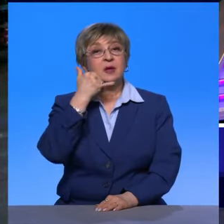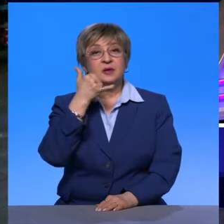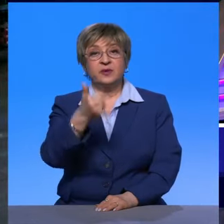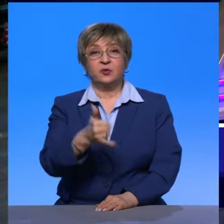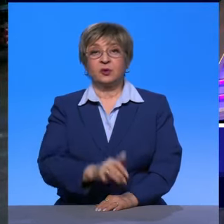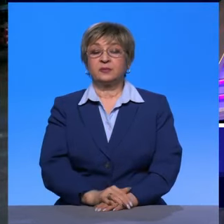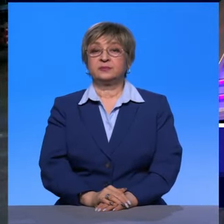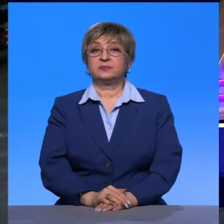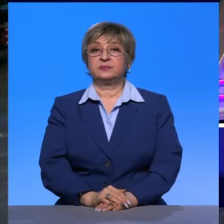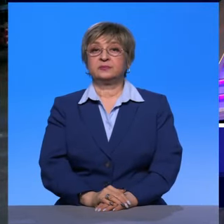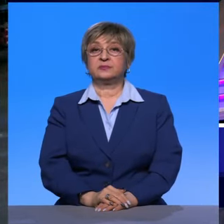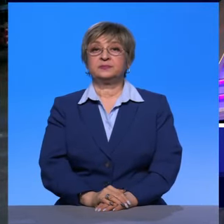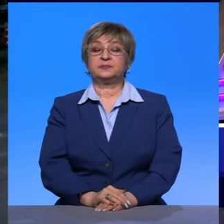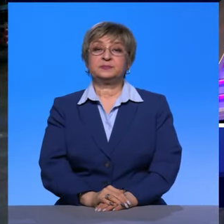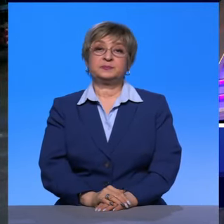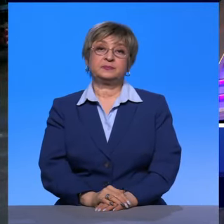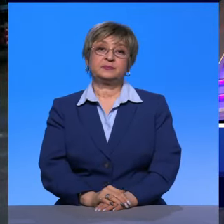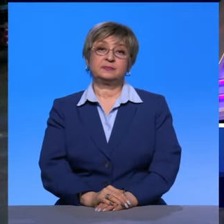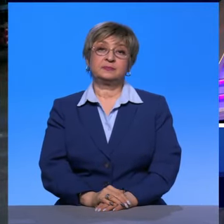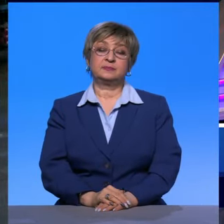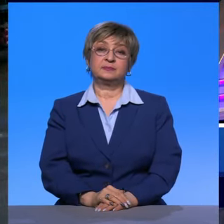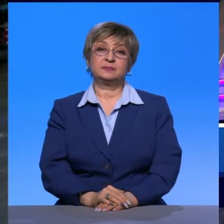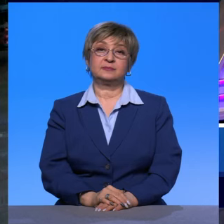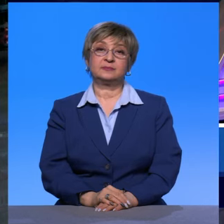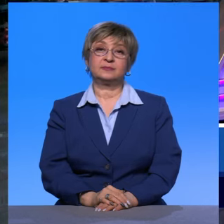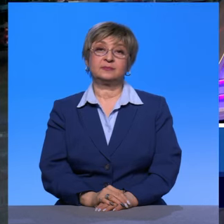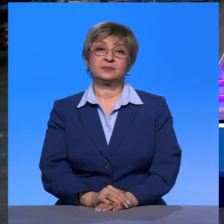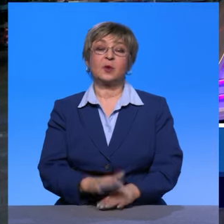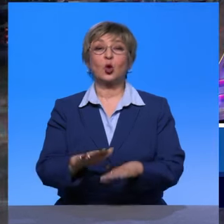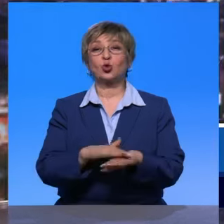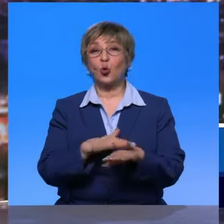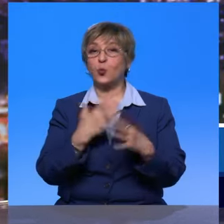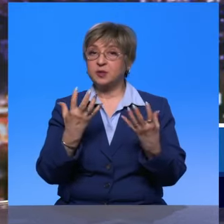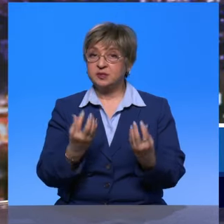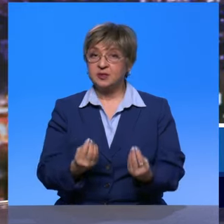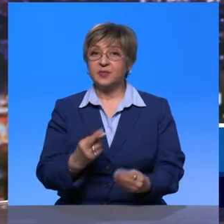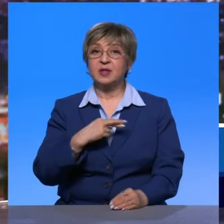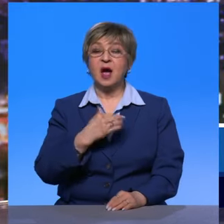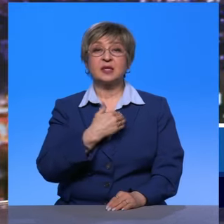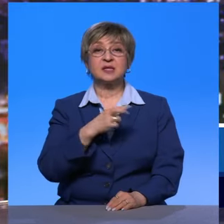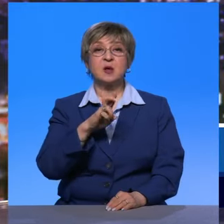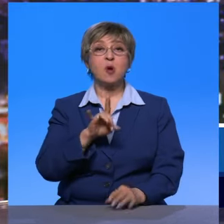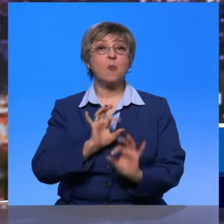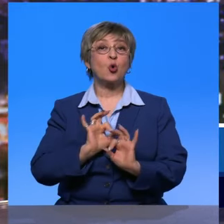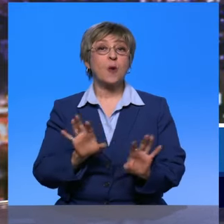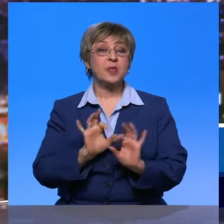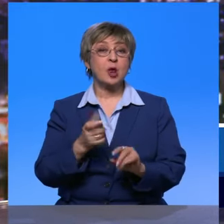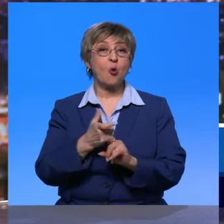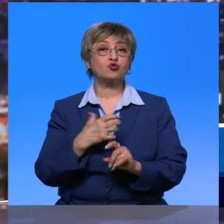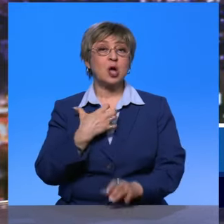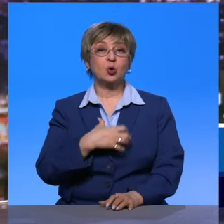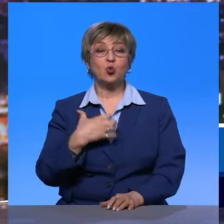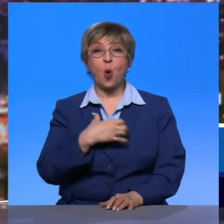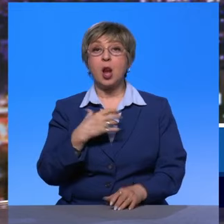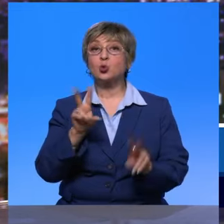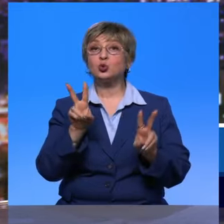Алена, здравствуйте. Вы в прямом эфире. Добрый день. Я хотела прокомментировать сегодня очень актуальную тему.